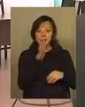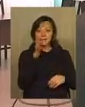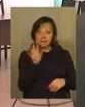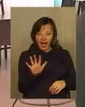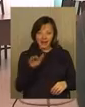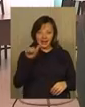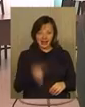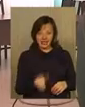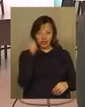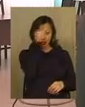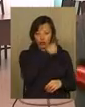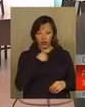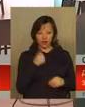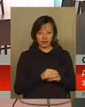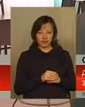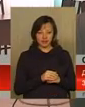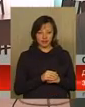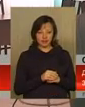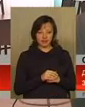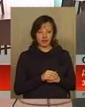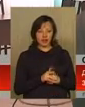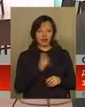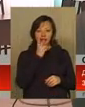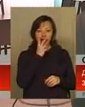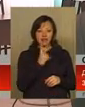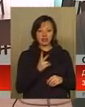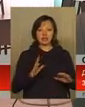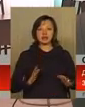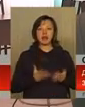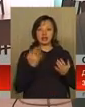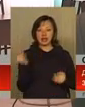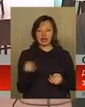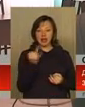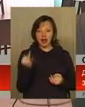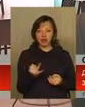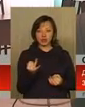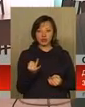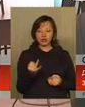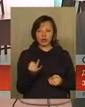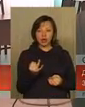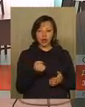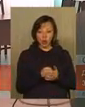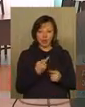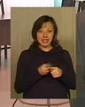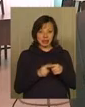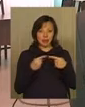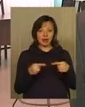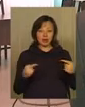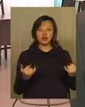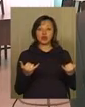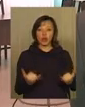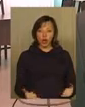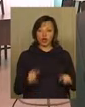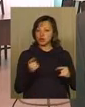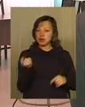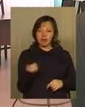дивлячись на спец такого інтересу, спочатку навіть колекційного, до трипільських предметів, на сьогодні ми ще